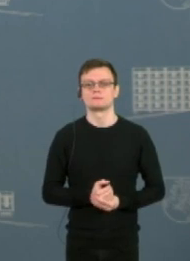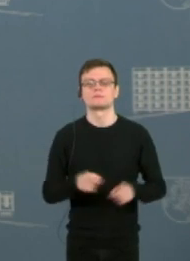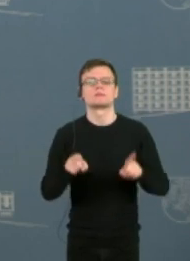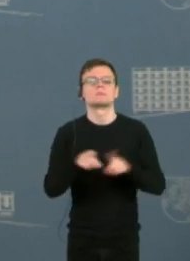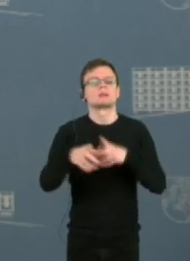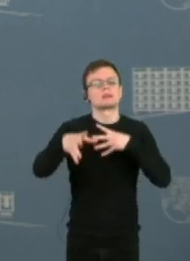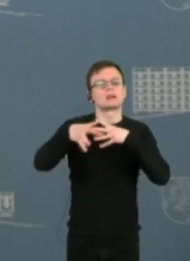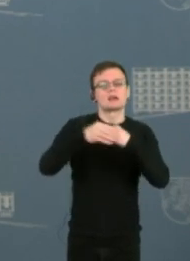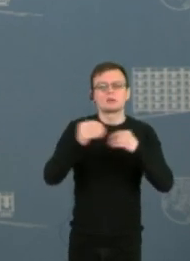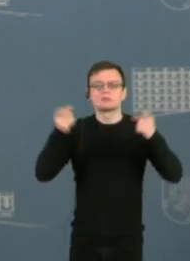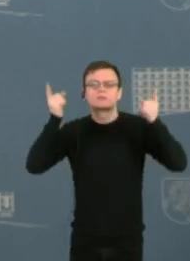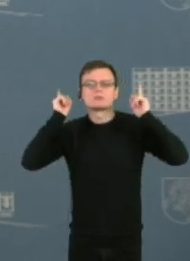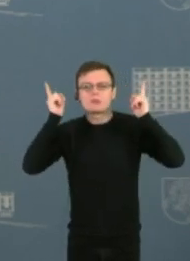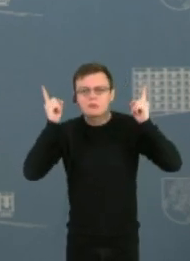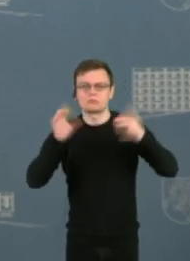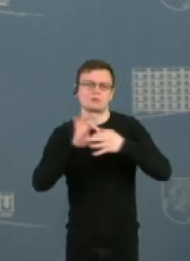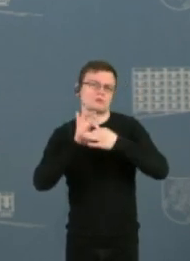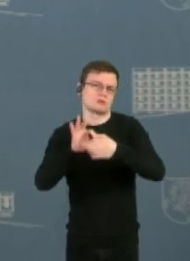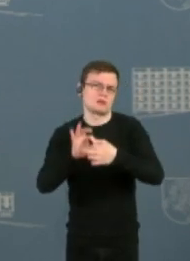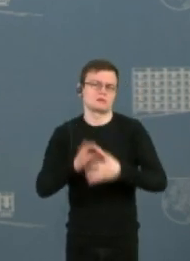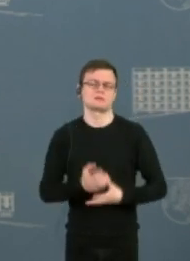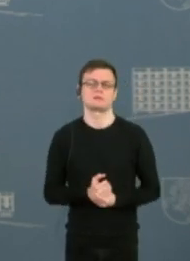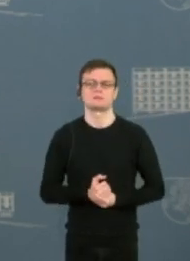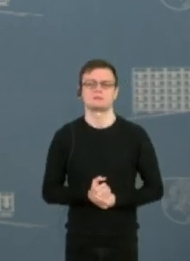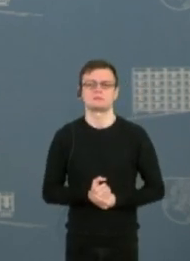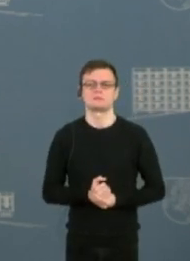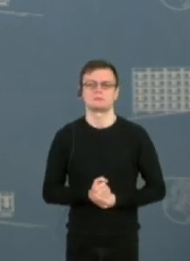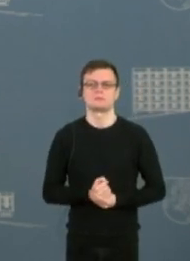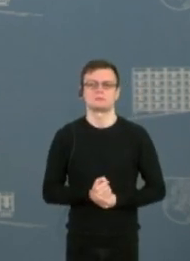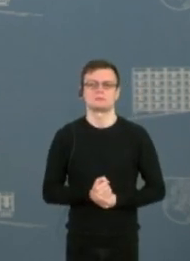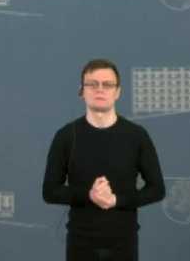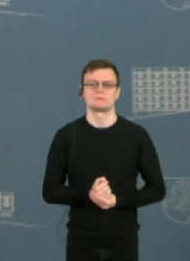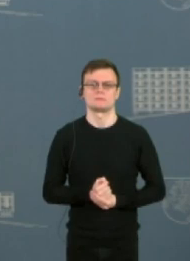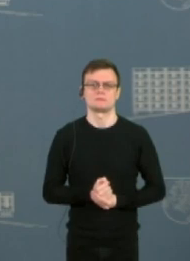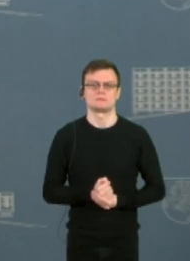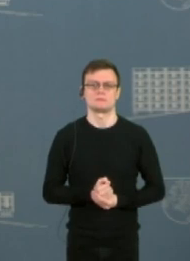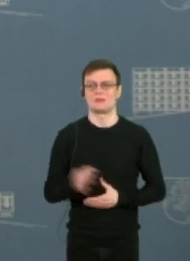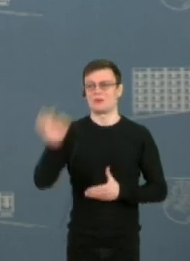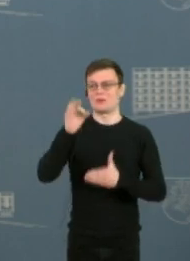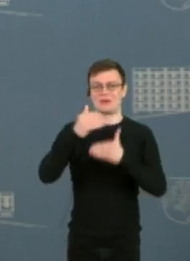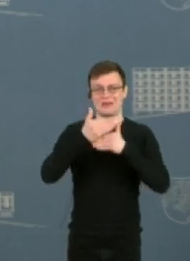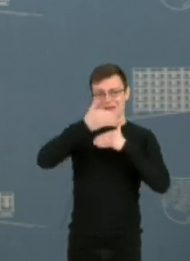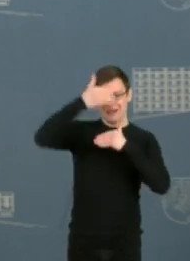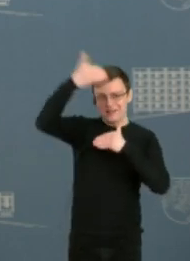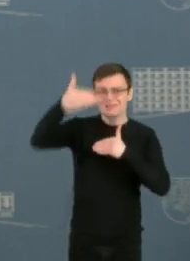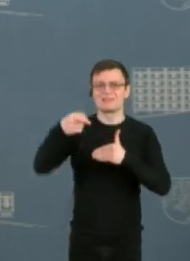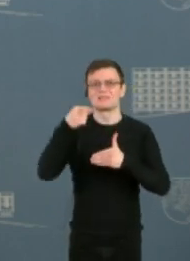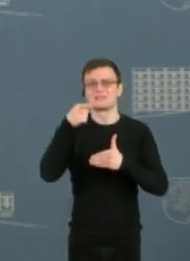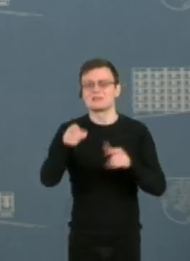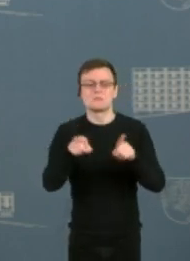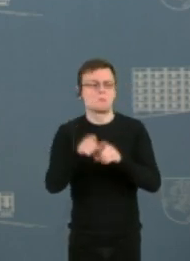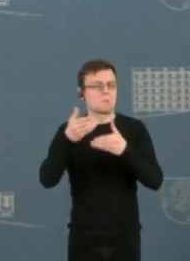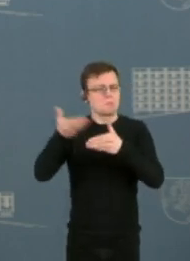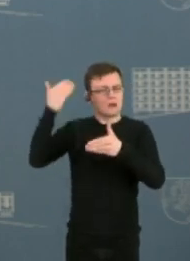saugumo kontekstą, taip pat, kai kalbame apie mūsų ateitį, ne tik mūsų